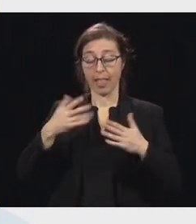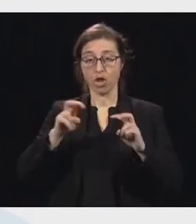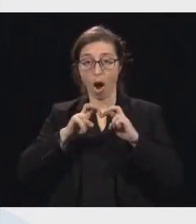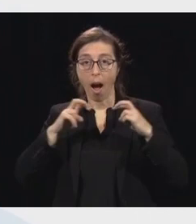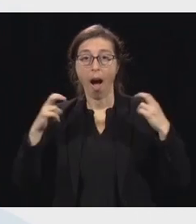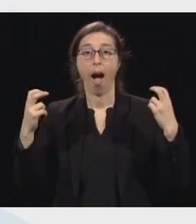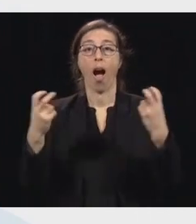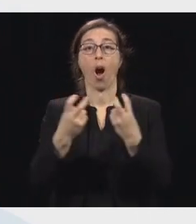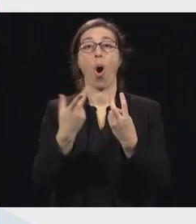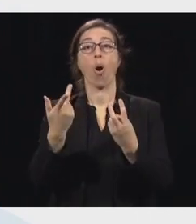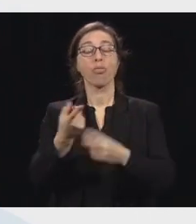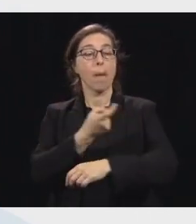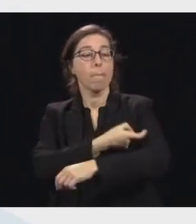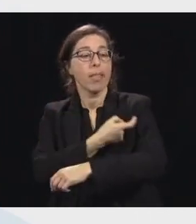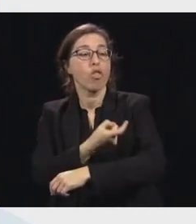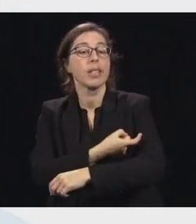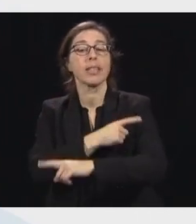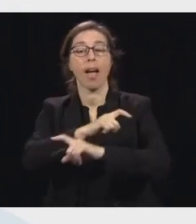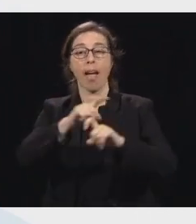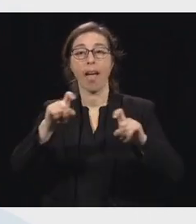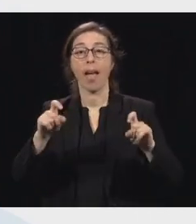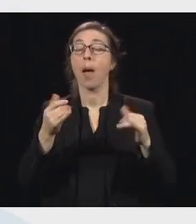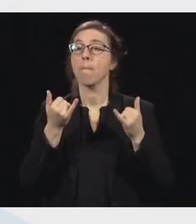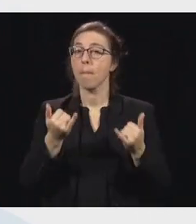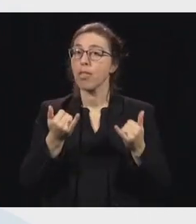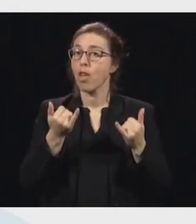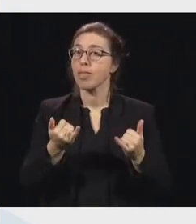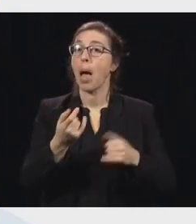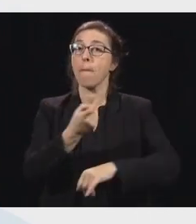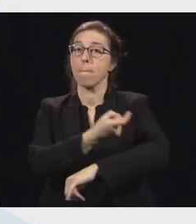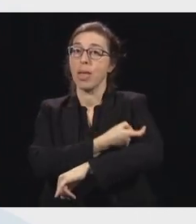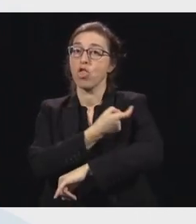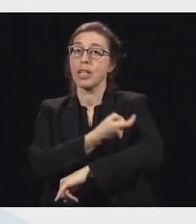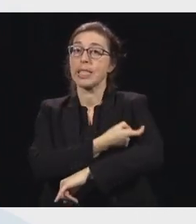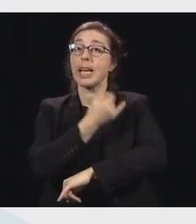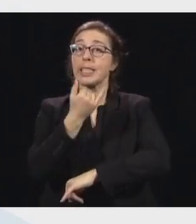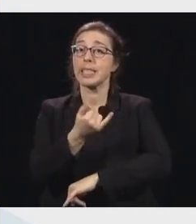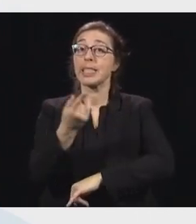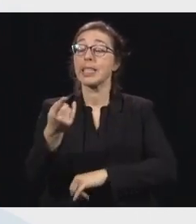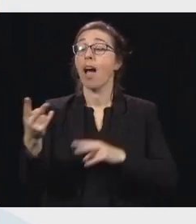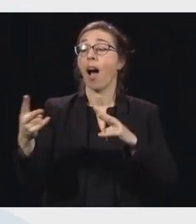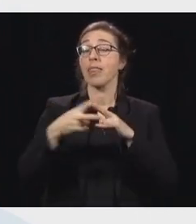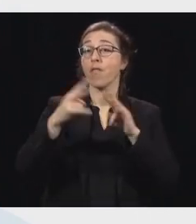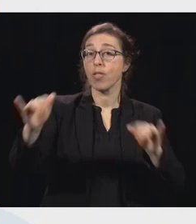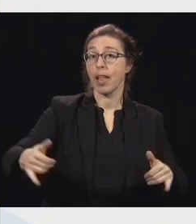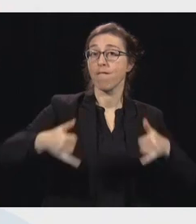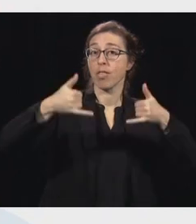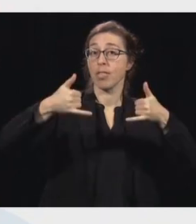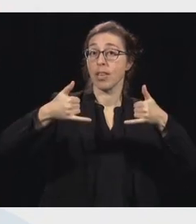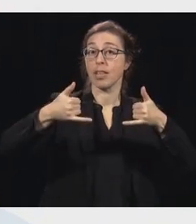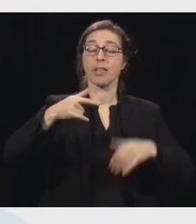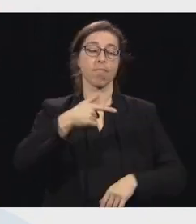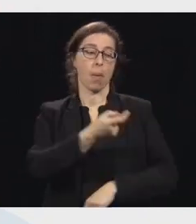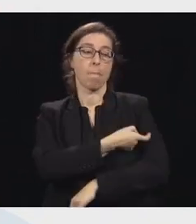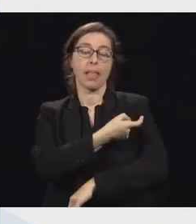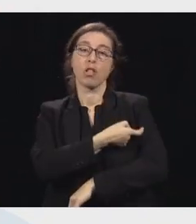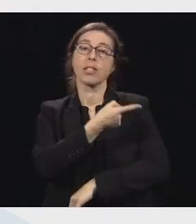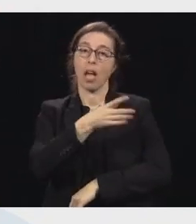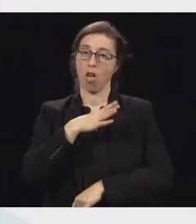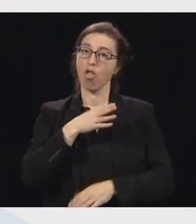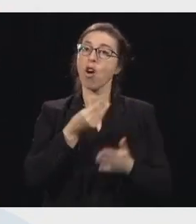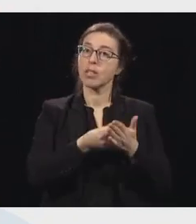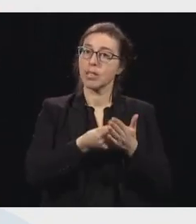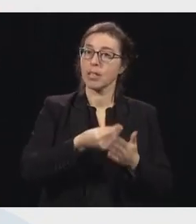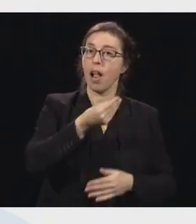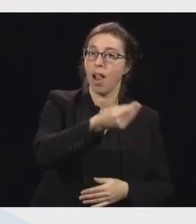les consultations qui sont faites par téléphone sont payées. Et tout ce qui est possible de faire comme